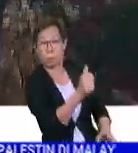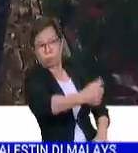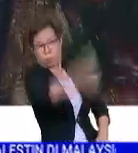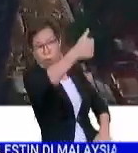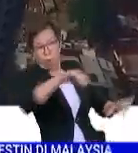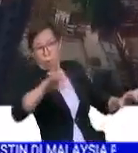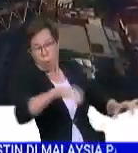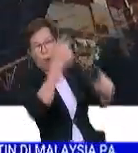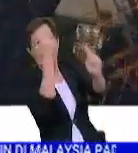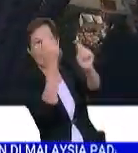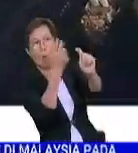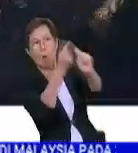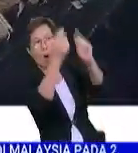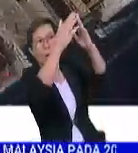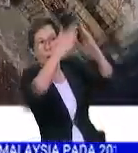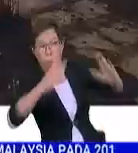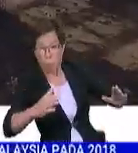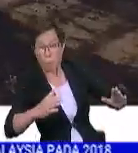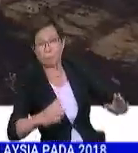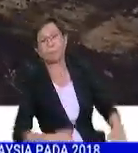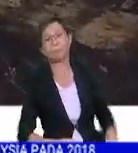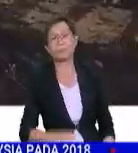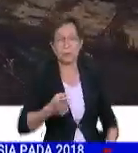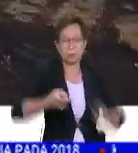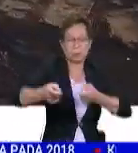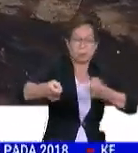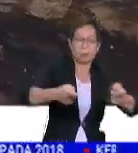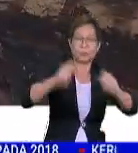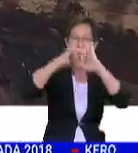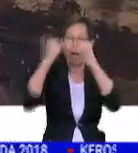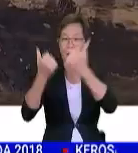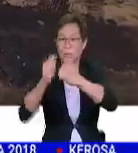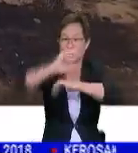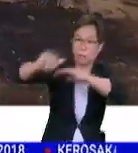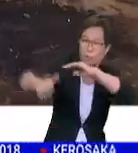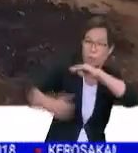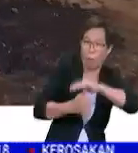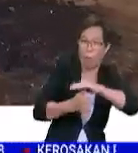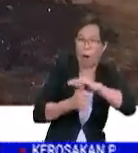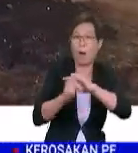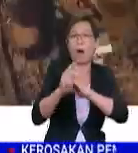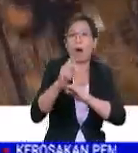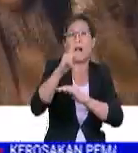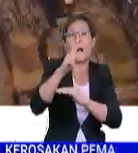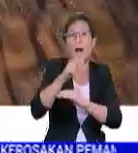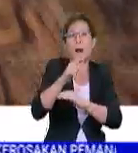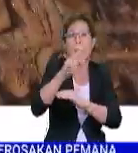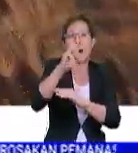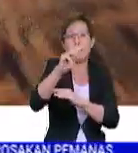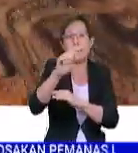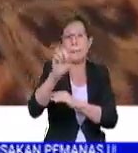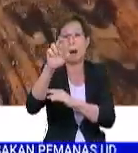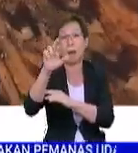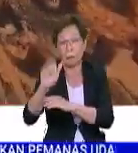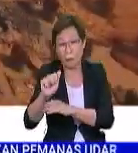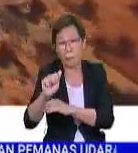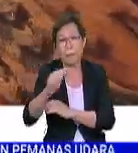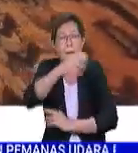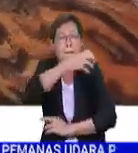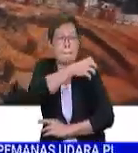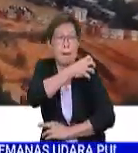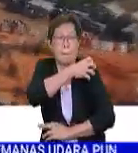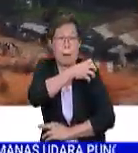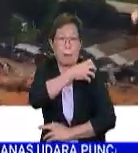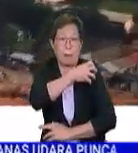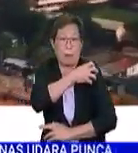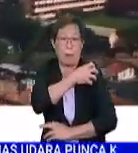untuk melaksanakan projek tersebut. Ia akan dikendalikan agensi di bawah kementeriannya iaitu Majlis Amanah Rakyat Mara pihak berkuasa